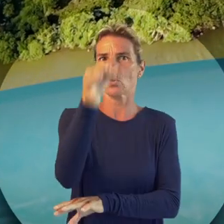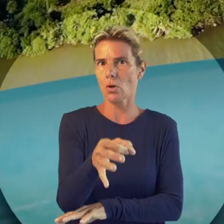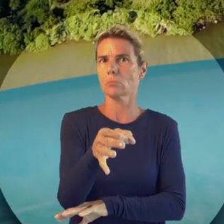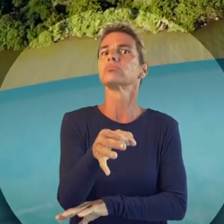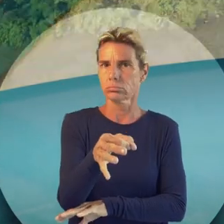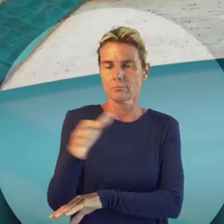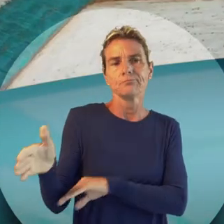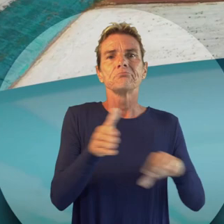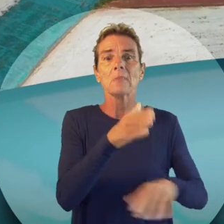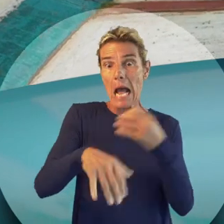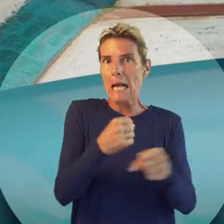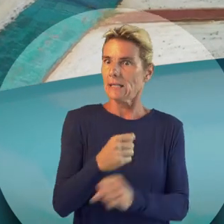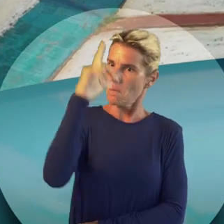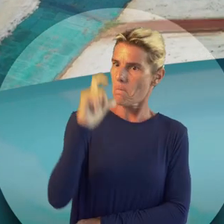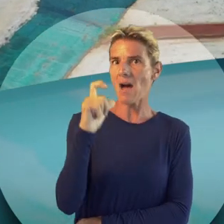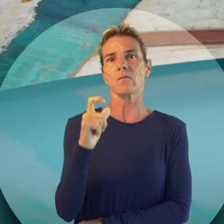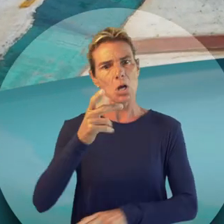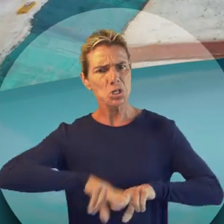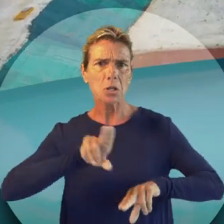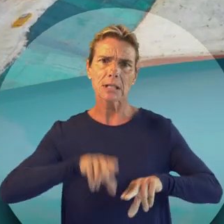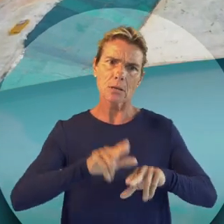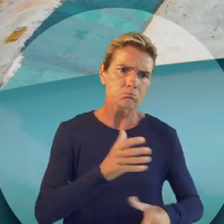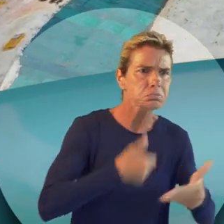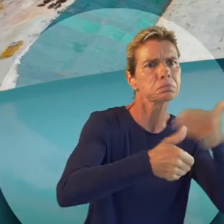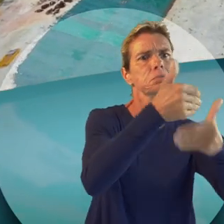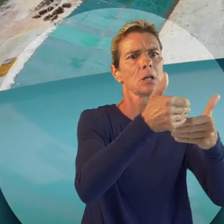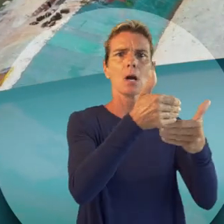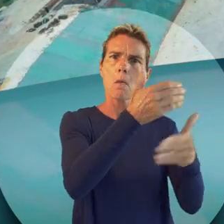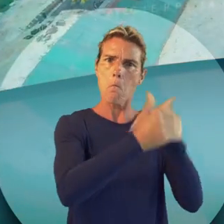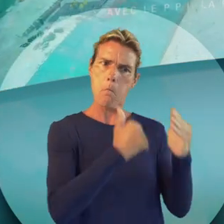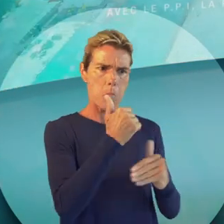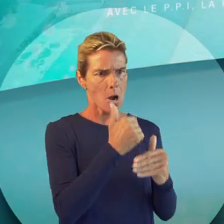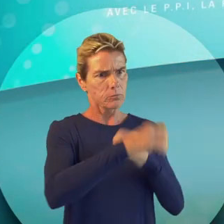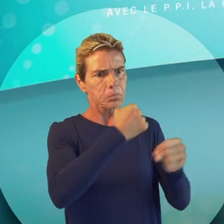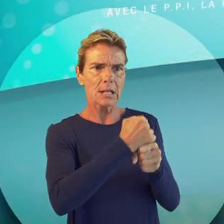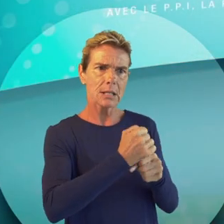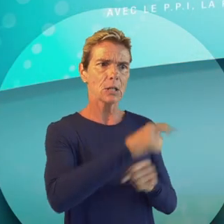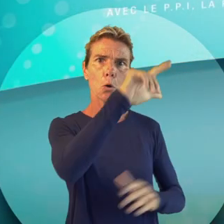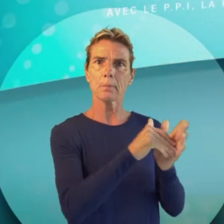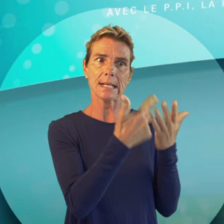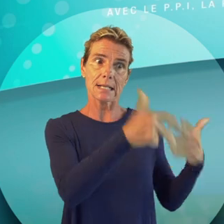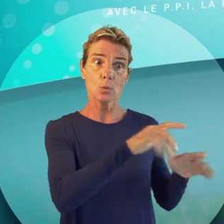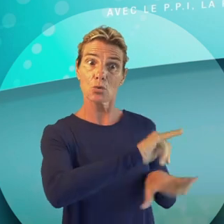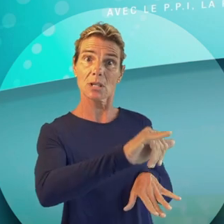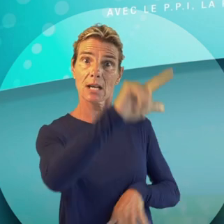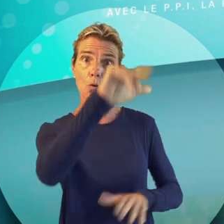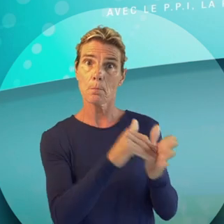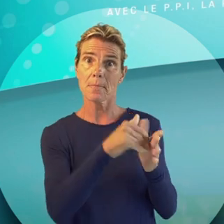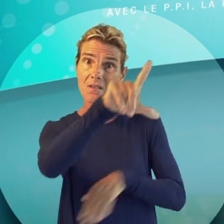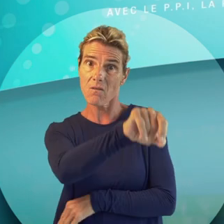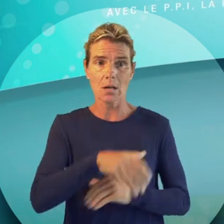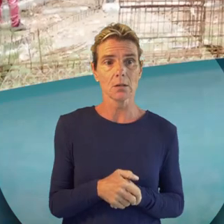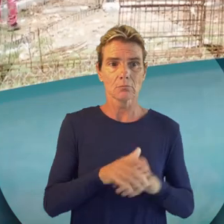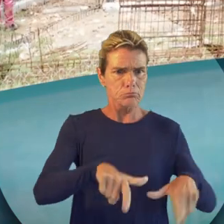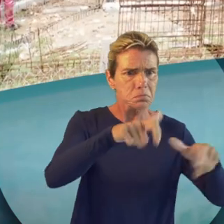%. Cette année concrétisa le démarrage de nos grands chantiers, inscrits au plan pluriannuel d'investissement en 2018-2020.